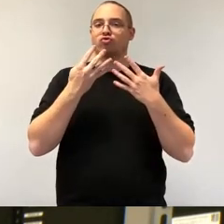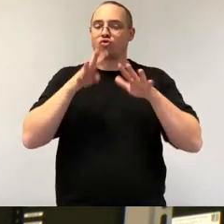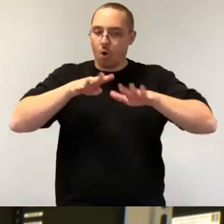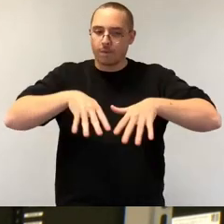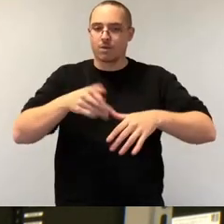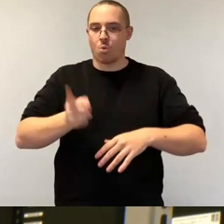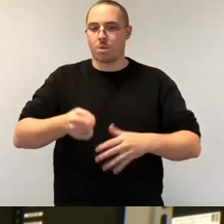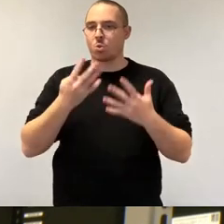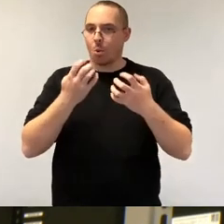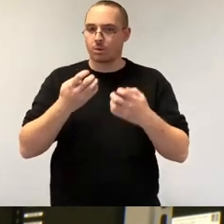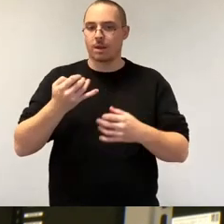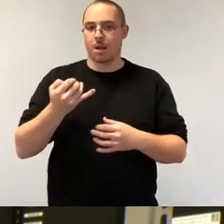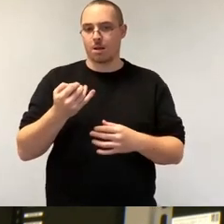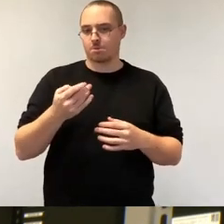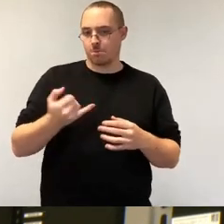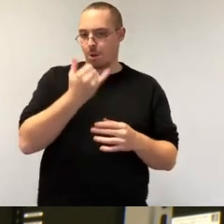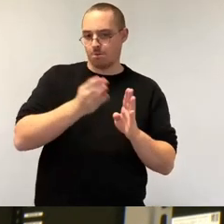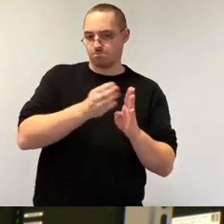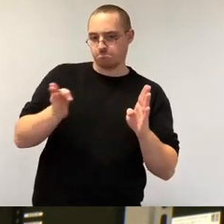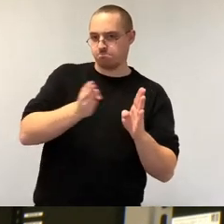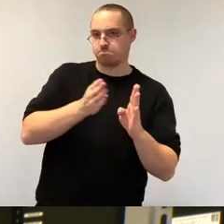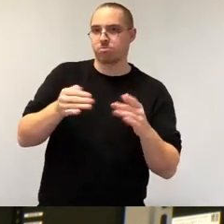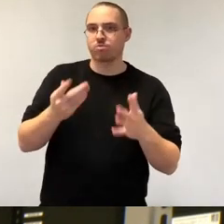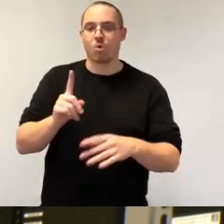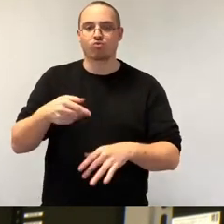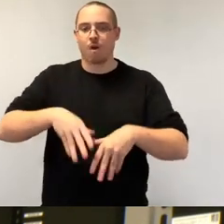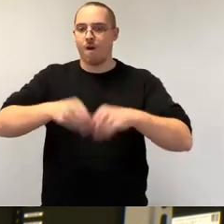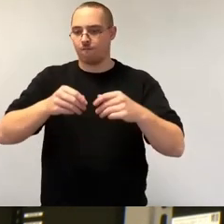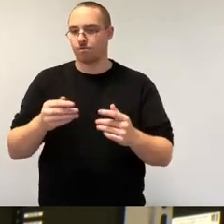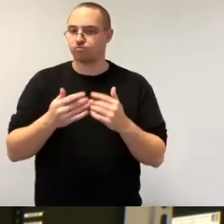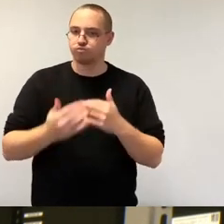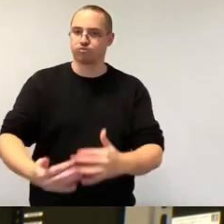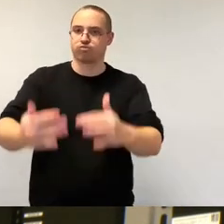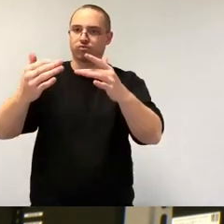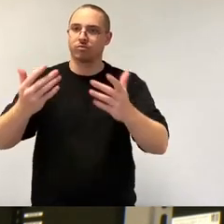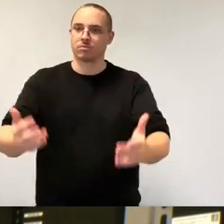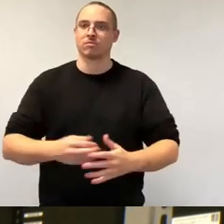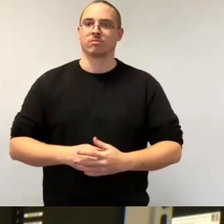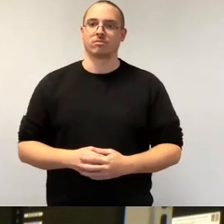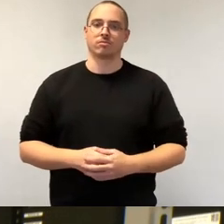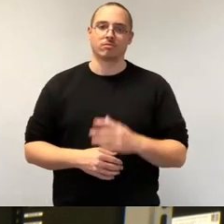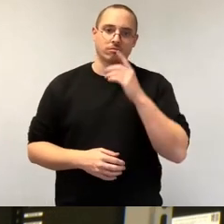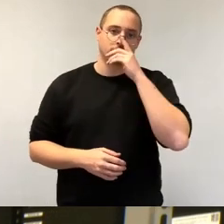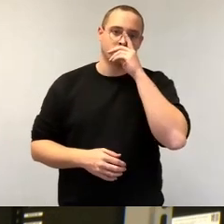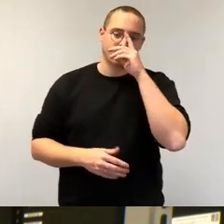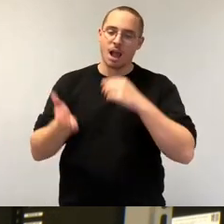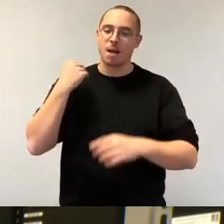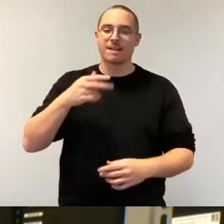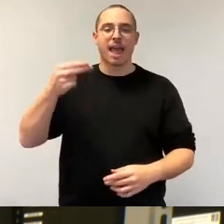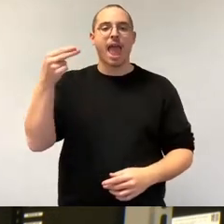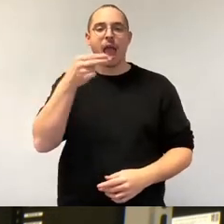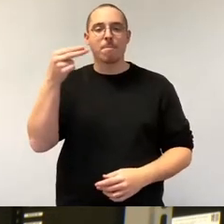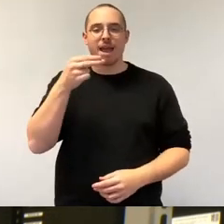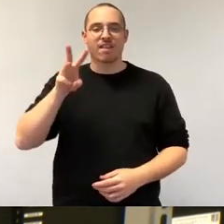da kann man, denke ich, zu Recht sagen, hat Altoberbürgermeister Herbert Wagner und der damalige Stadtrat die richtigen